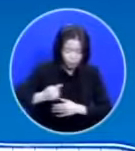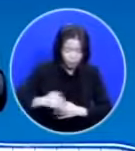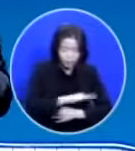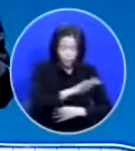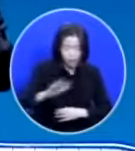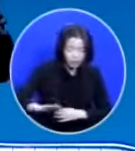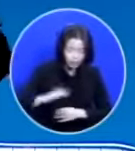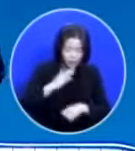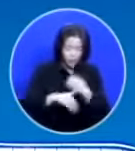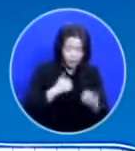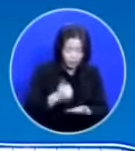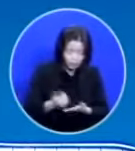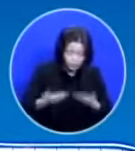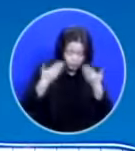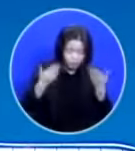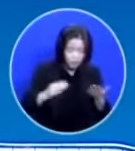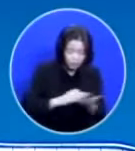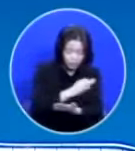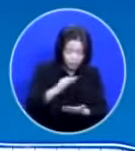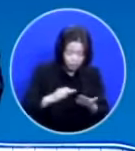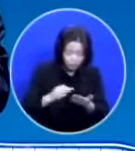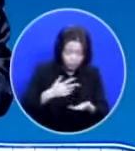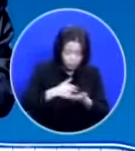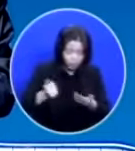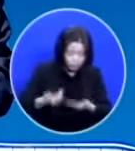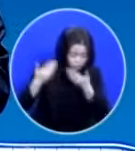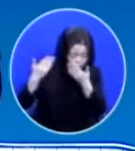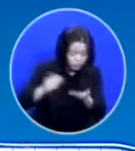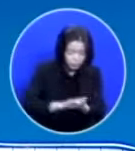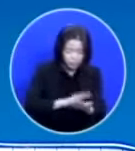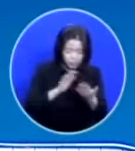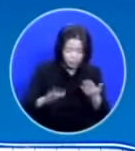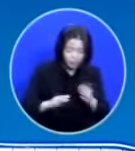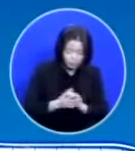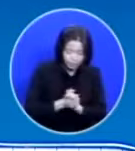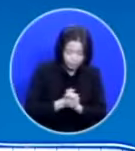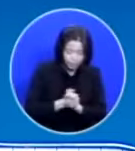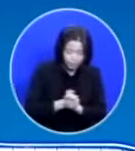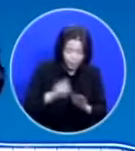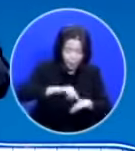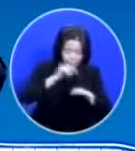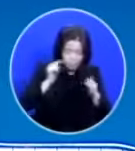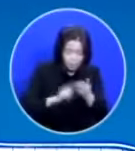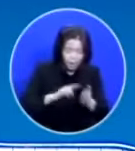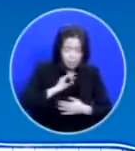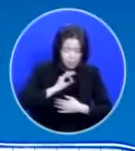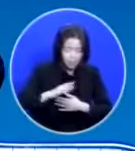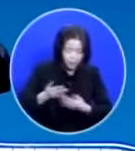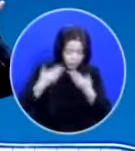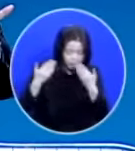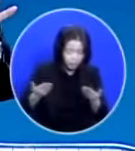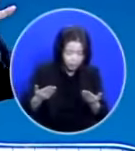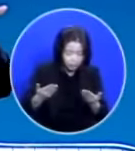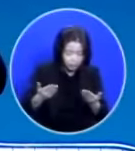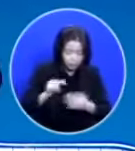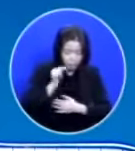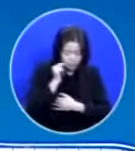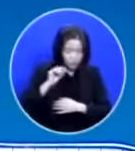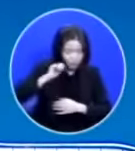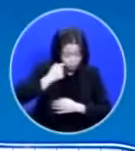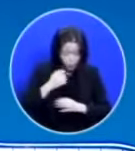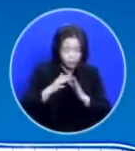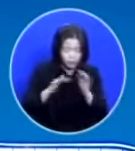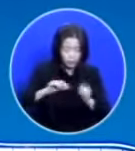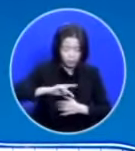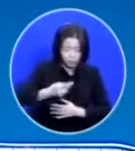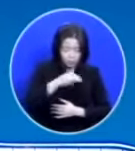하나님께 드린 헌금을 주님께 올려드립니다 마음밖에 드리지 못하는 어려운 이들도 있습니다